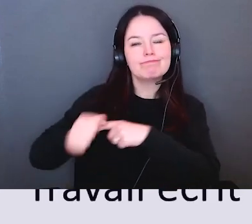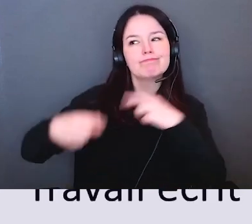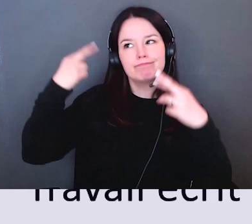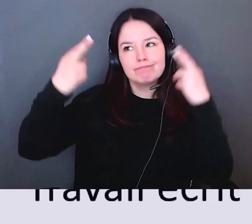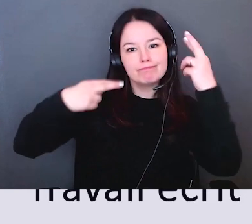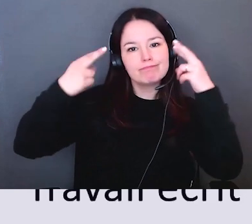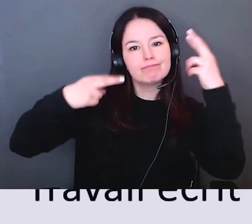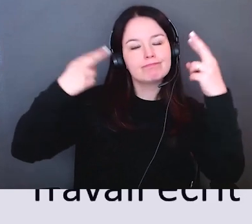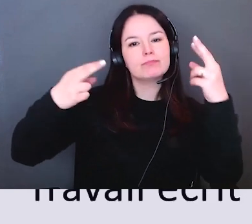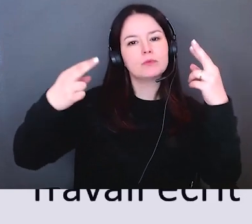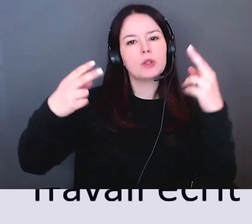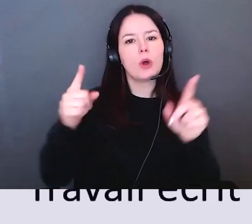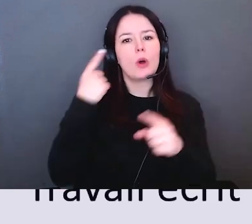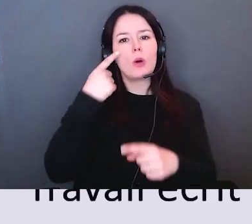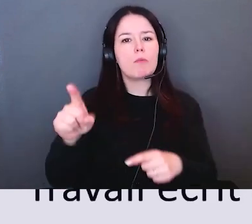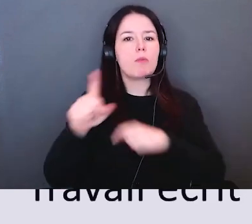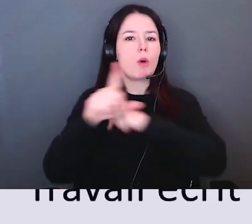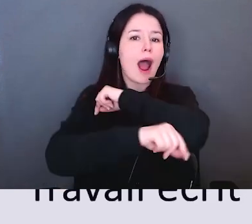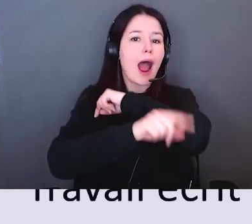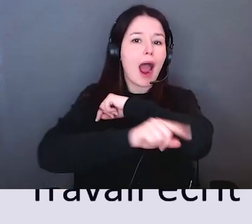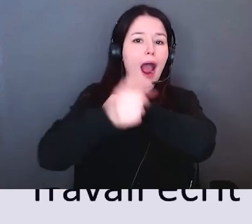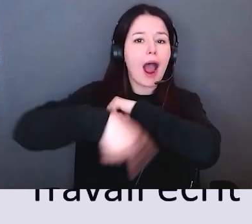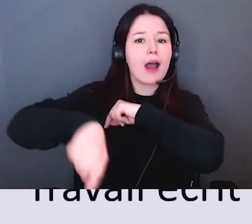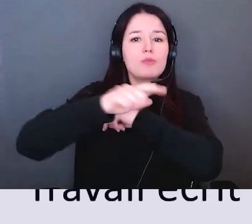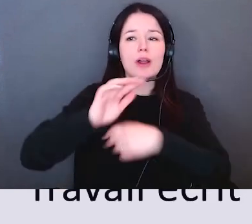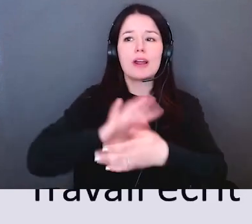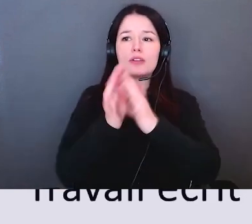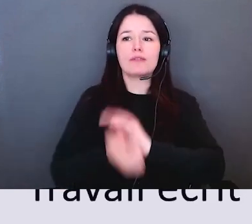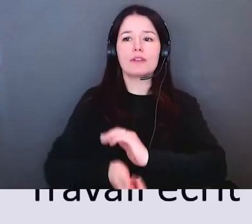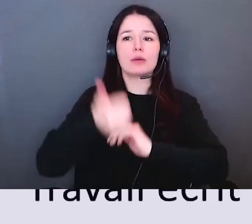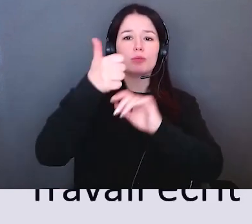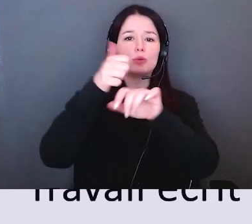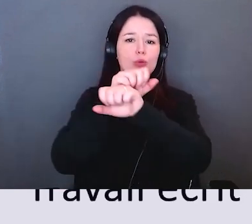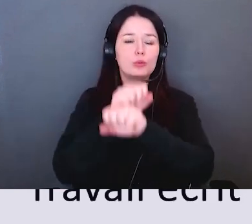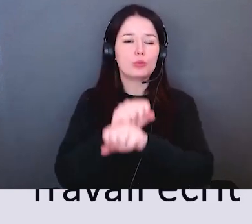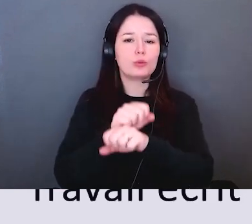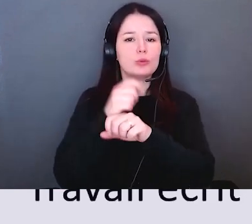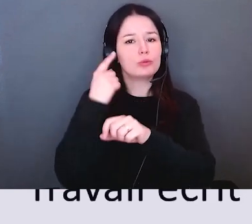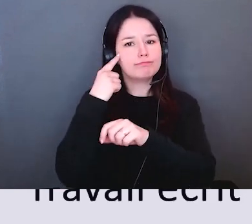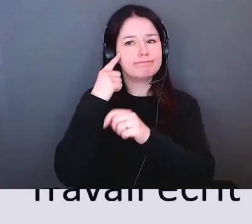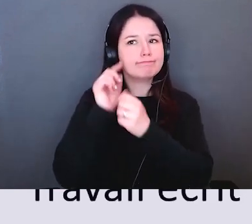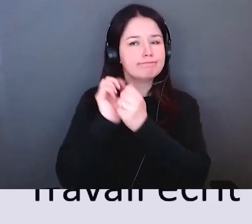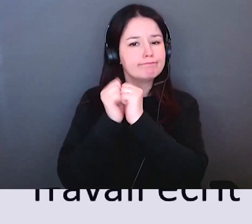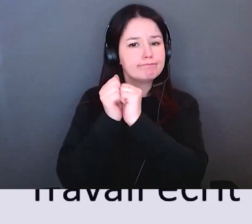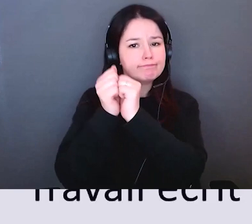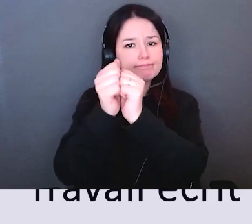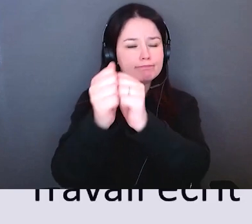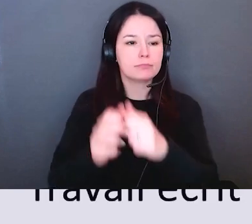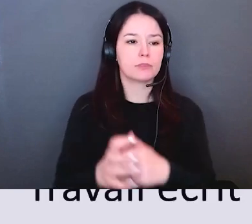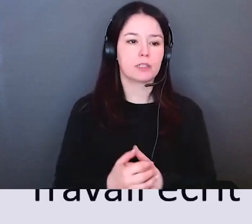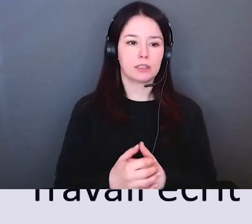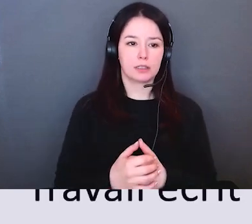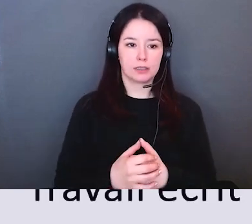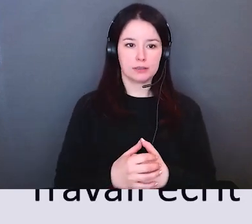écrivez quelque chose ou enregistrez-les de quelque manière que vous choisissez